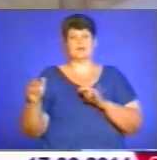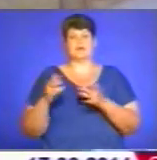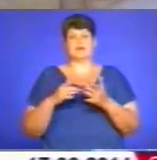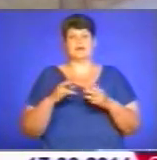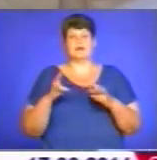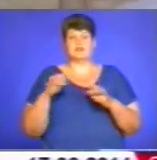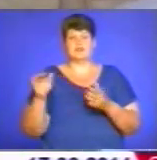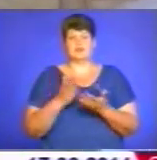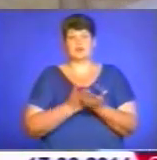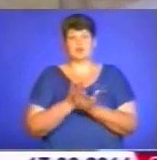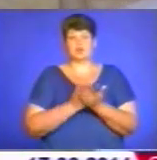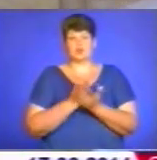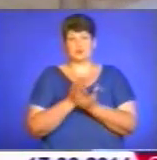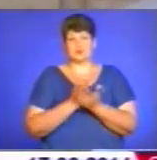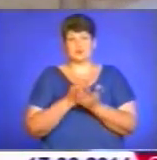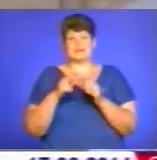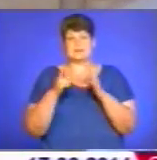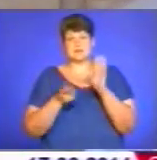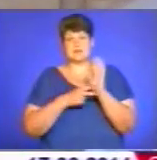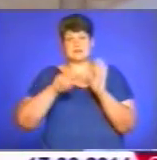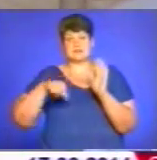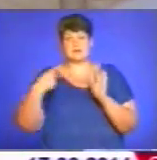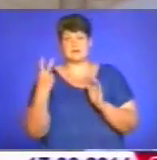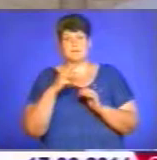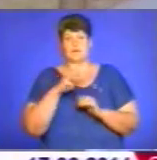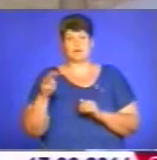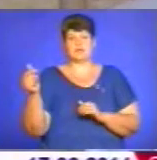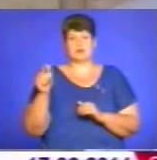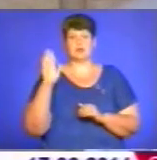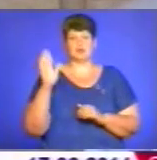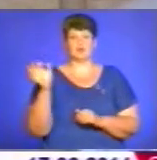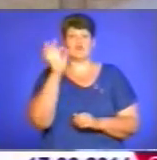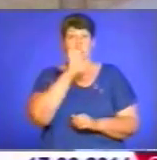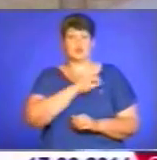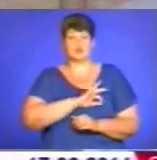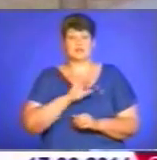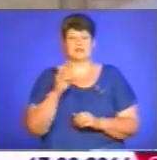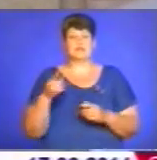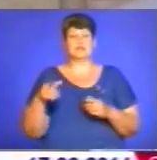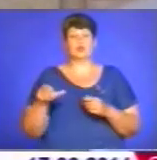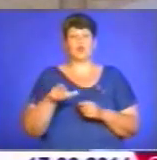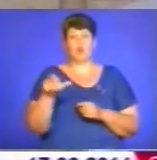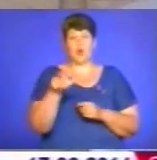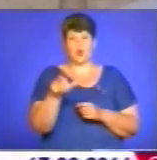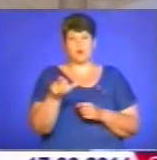17,2 мільйона гривень, які будуть використовуватися на дороги, які